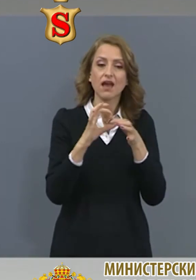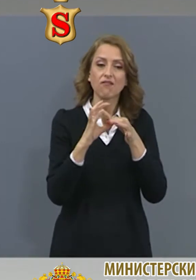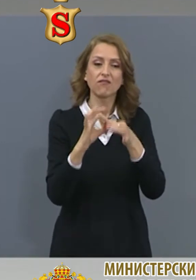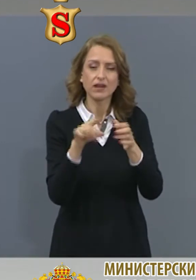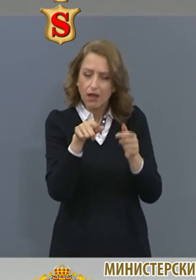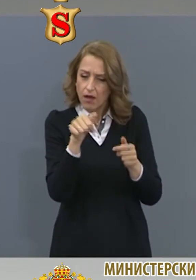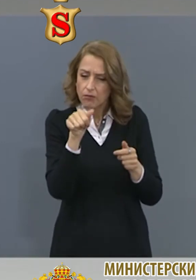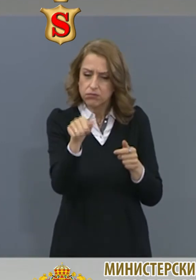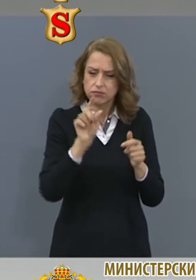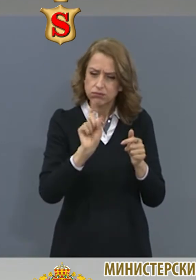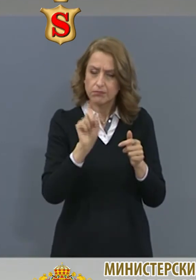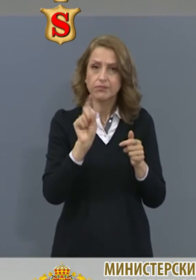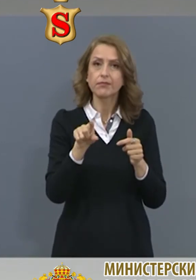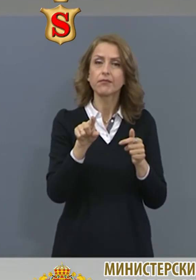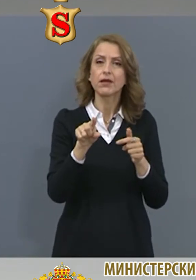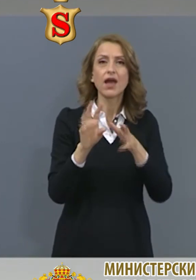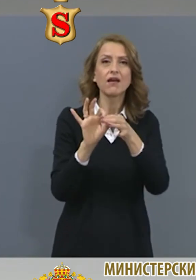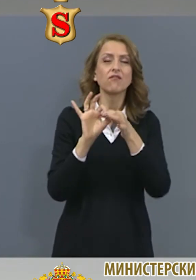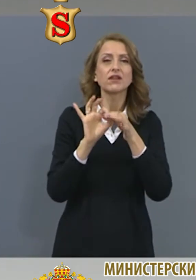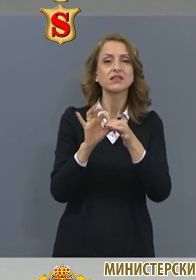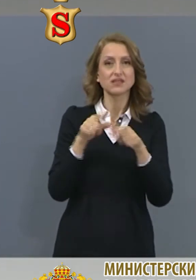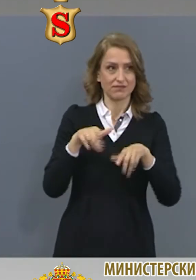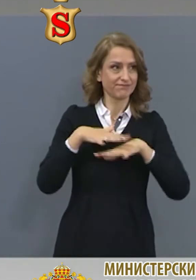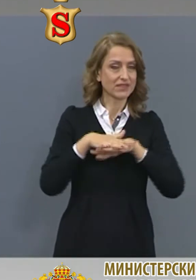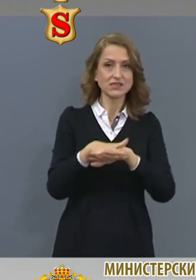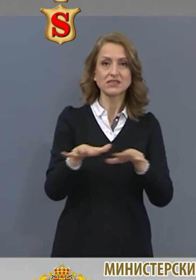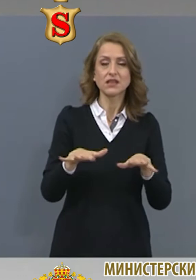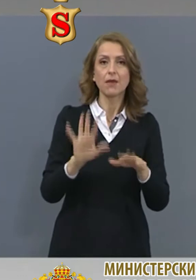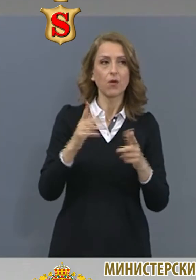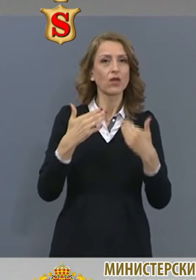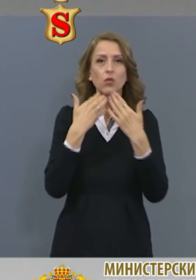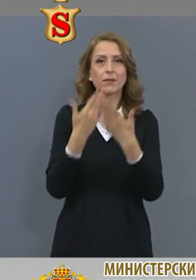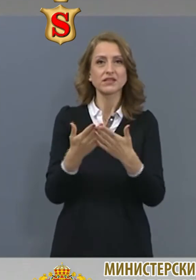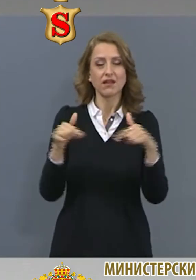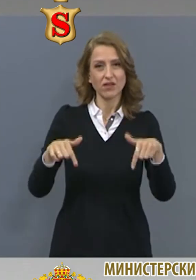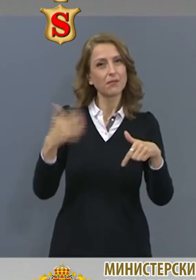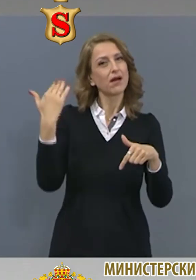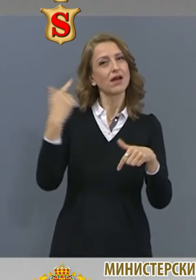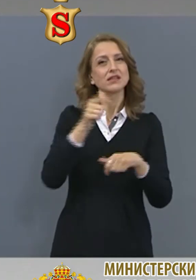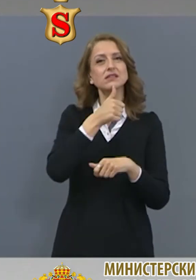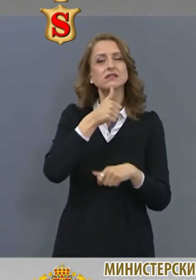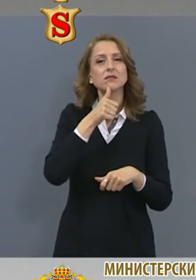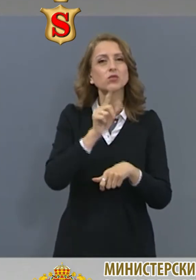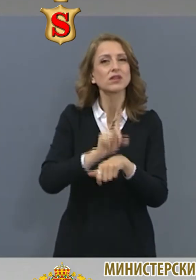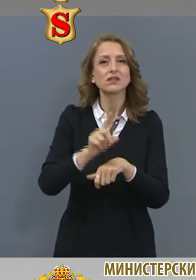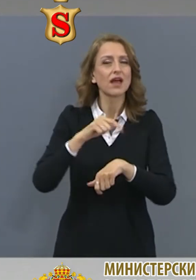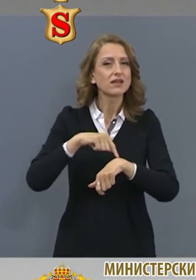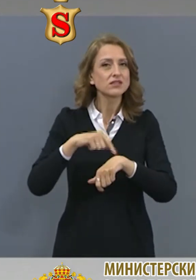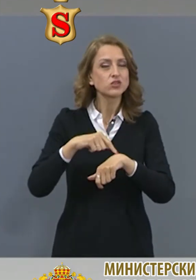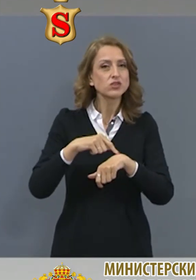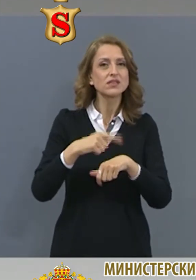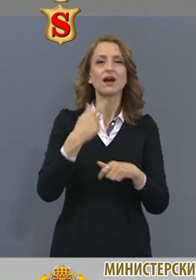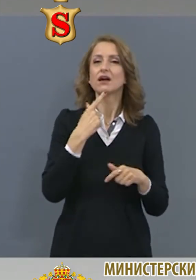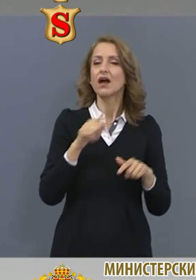с тази система, която беше представена в тази зала в събота в 11 часа от премьера и представителите на IT